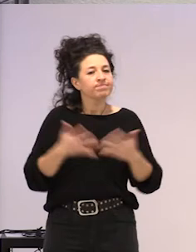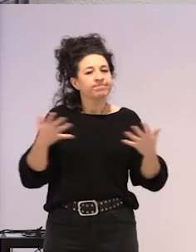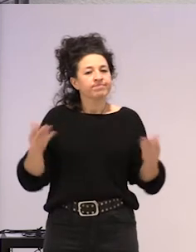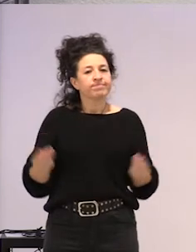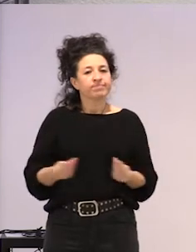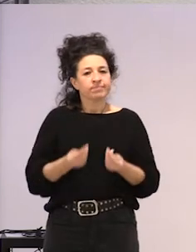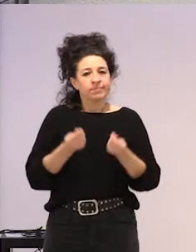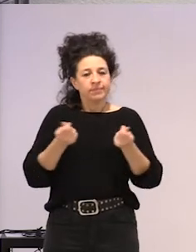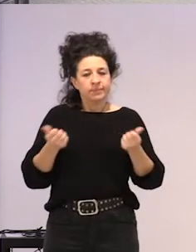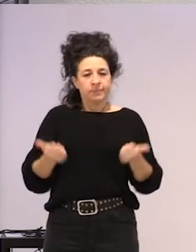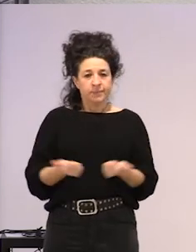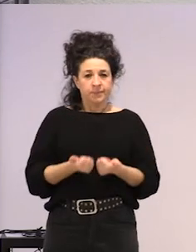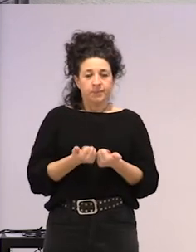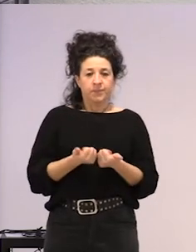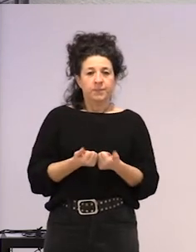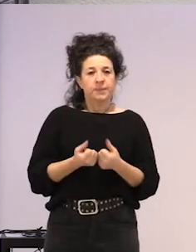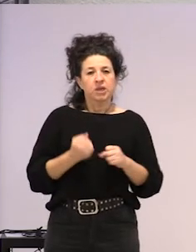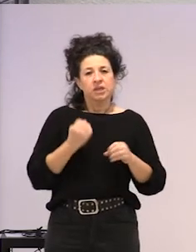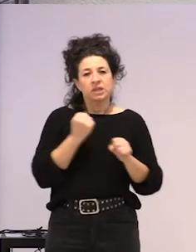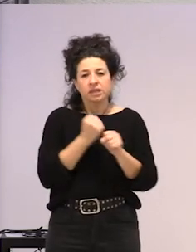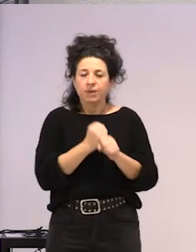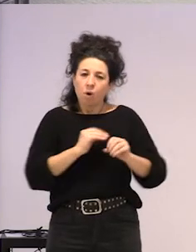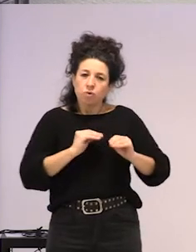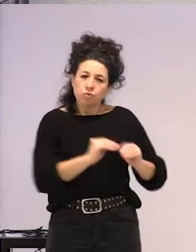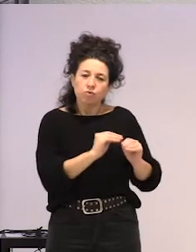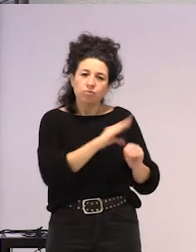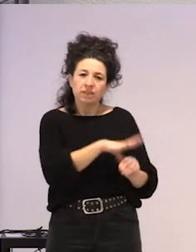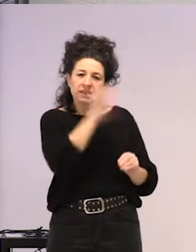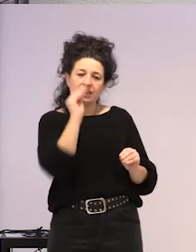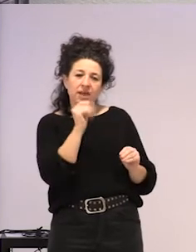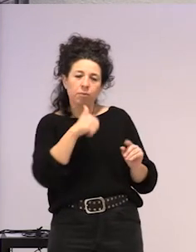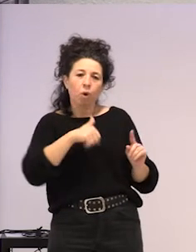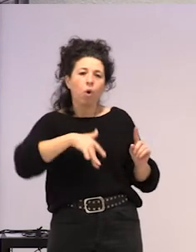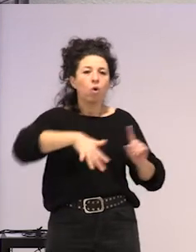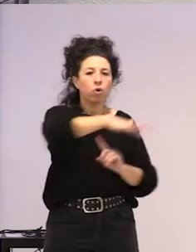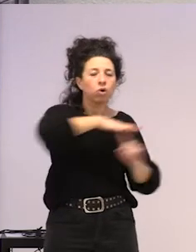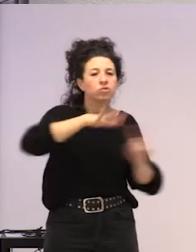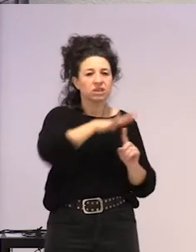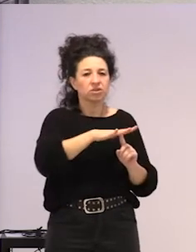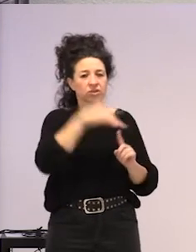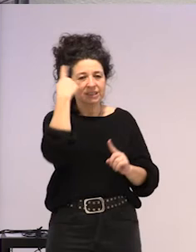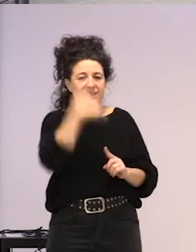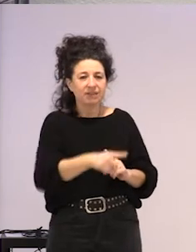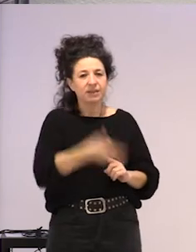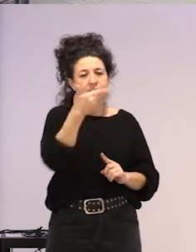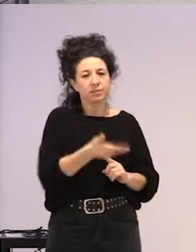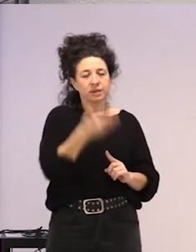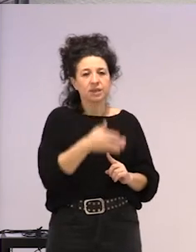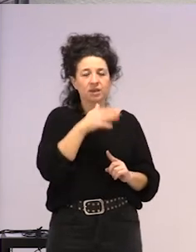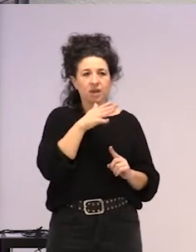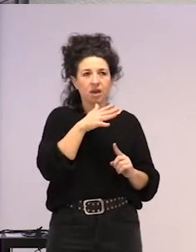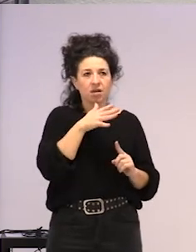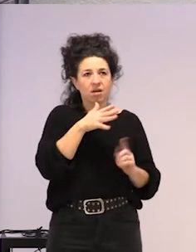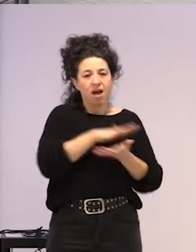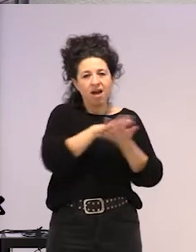Nolabait, marinaren gana edo gulertzeko eta testimuratzeko guztu dugu garrantzitsua dela, gaur egunko egoera